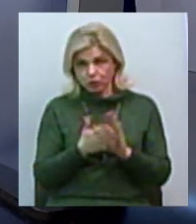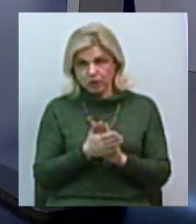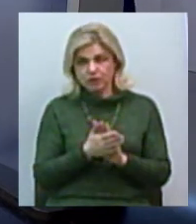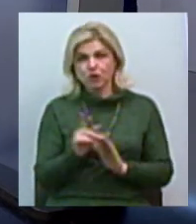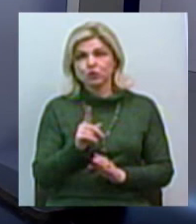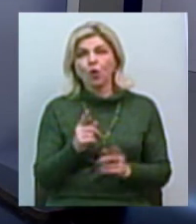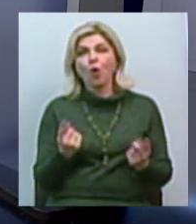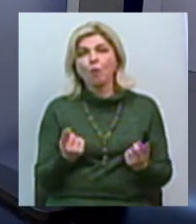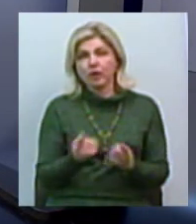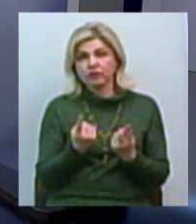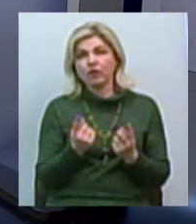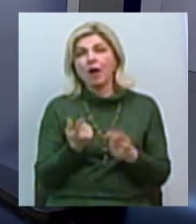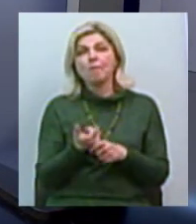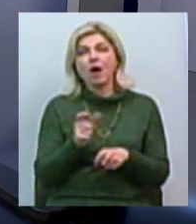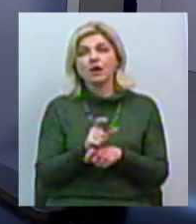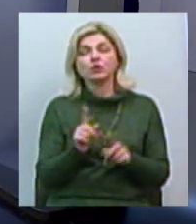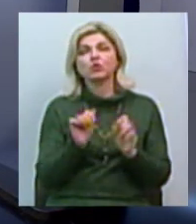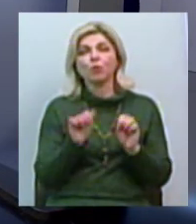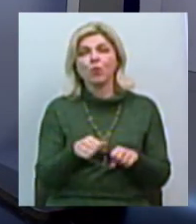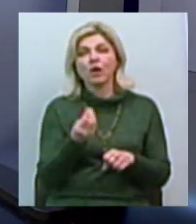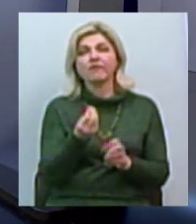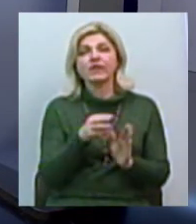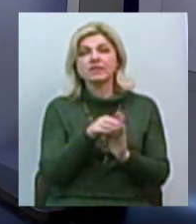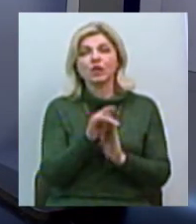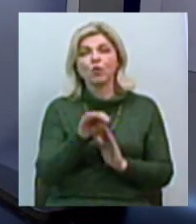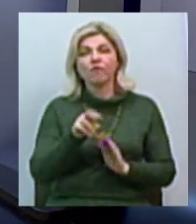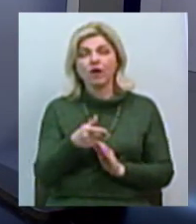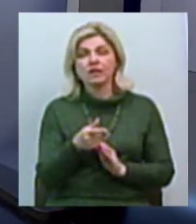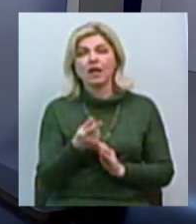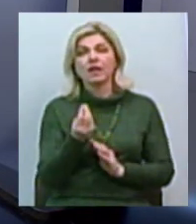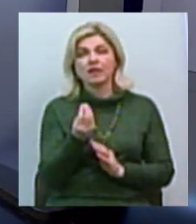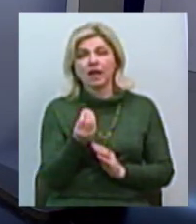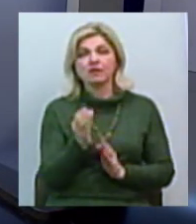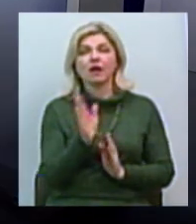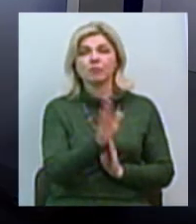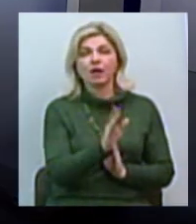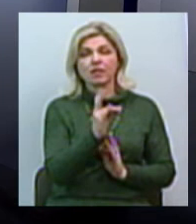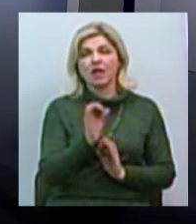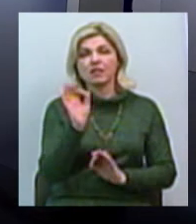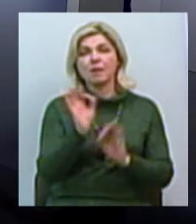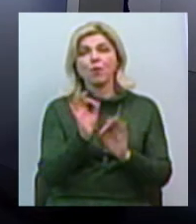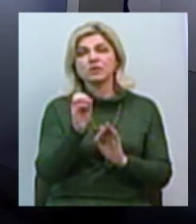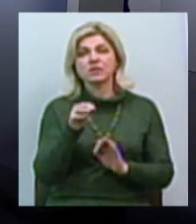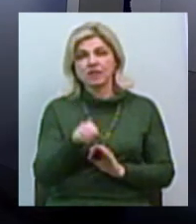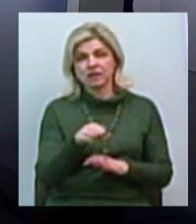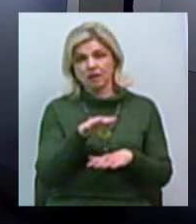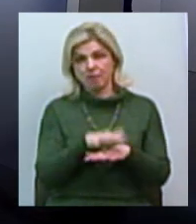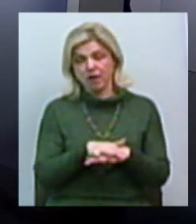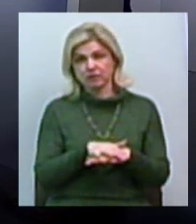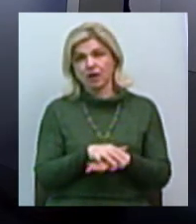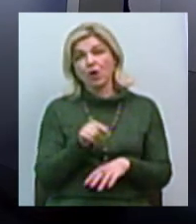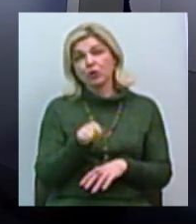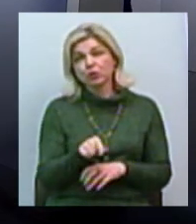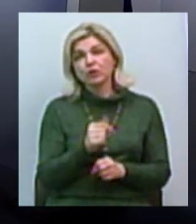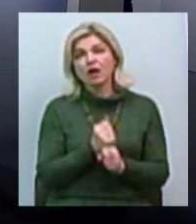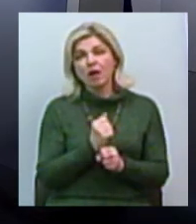сусіді, максимум, що можуть інвестувати, це вкладати гроші на депозити банків. Тобто тут сработала дуже мощна